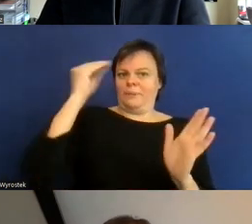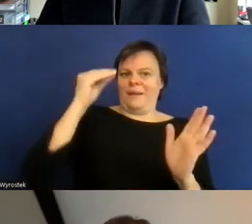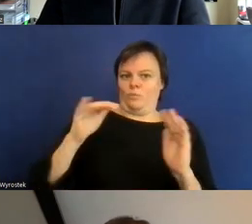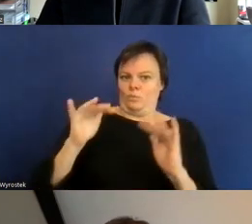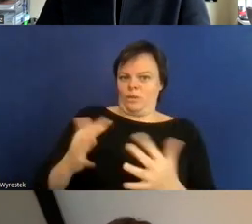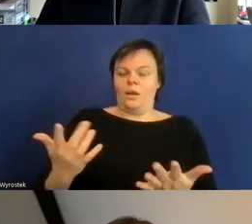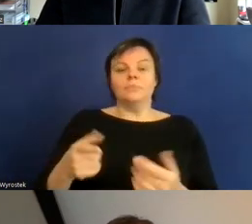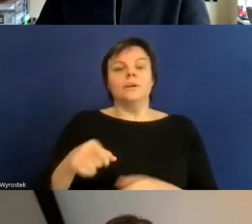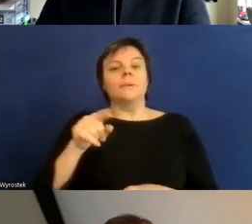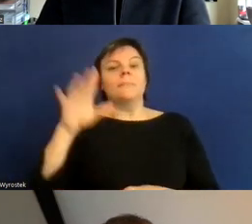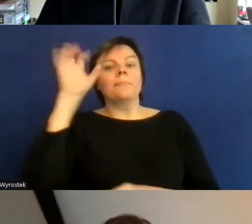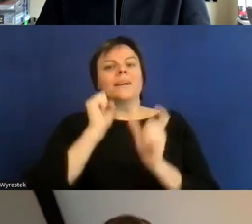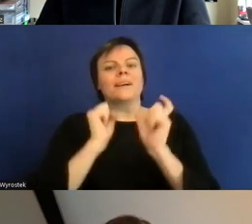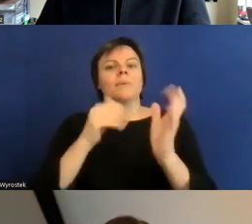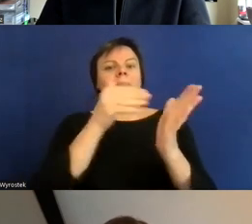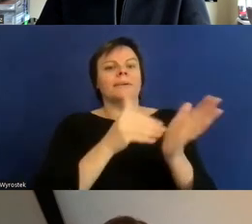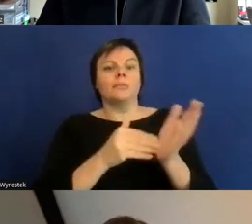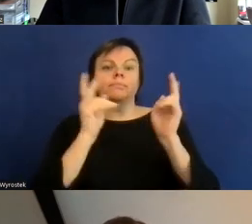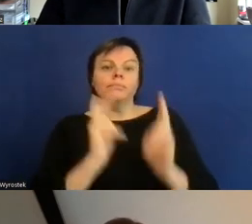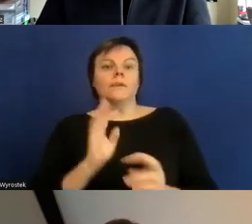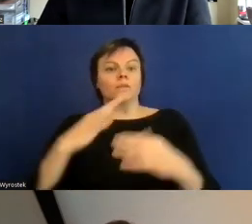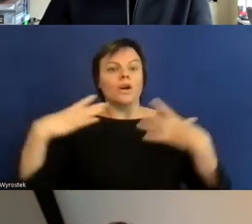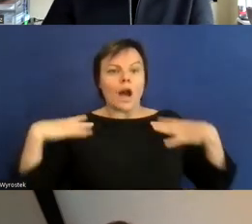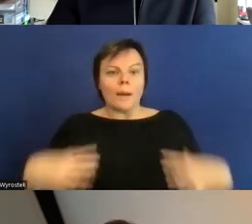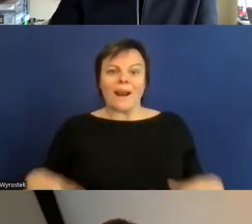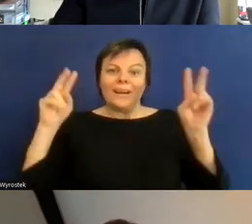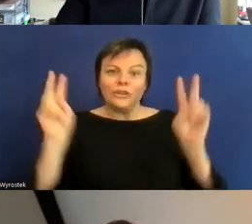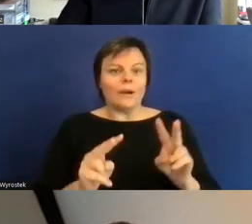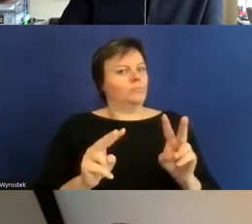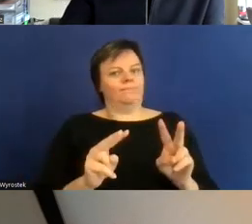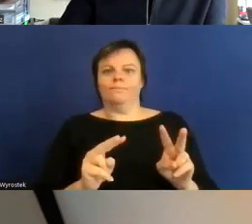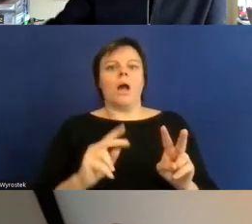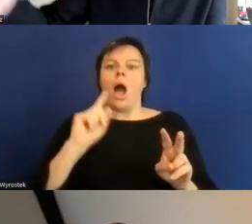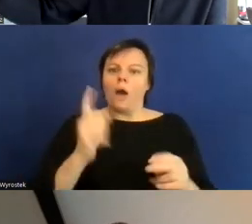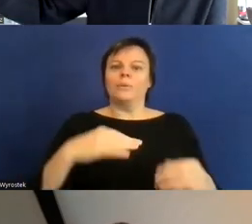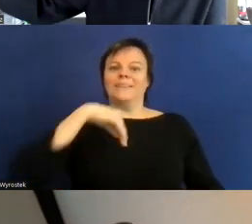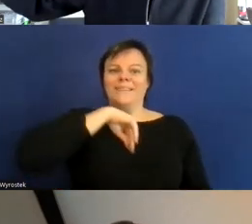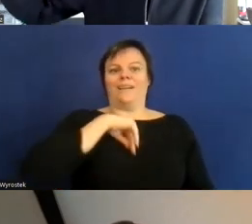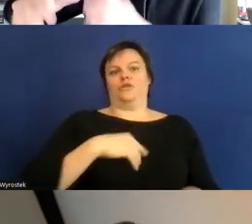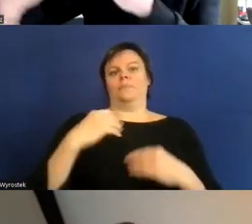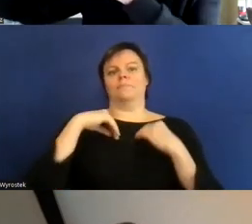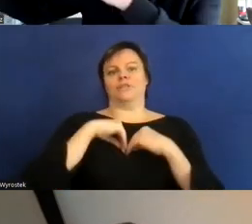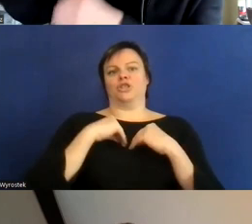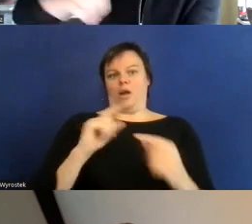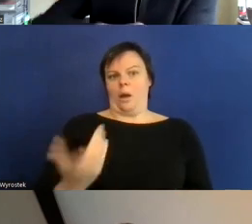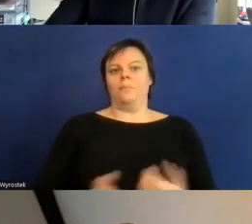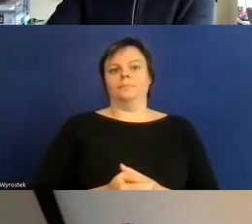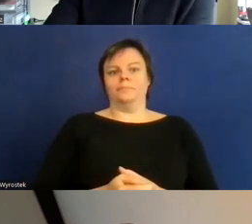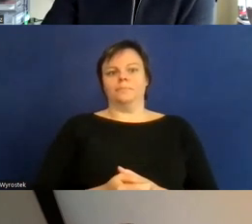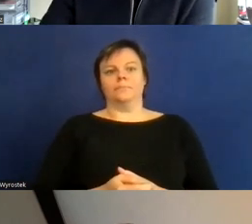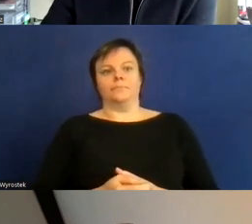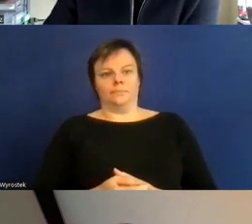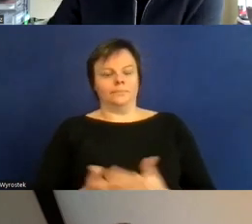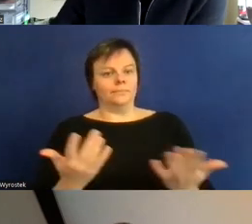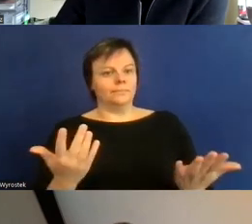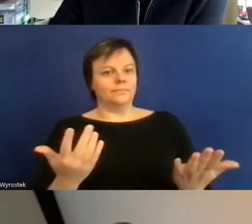Erkrankungen Fragezeichen Na klar also wir haben das war quasi auf dem Chart zu sehen